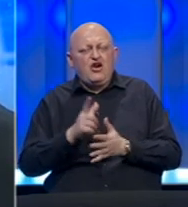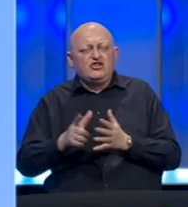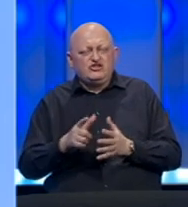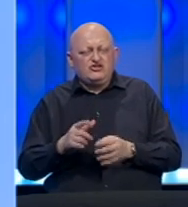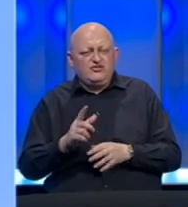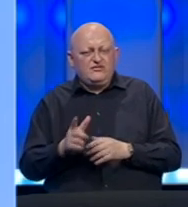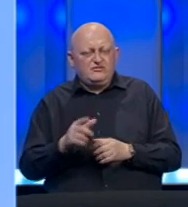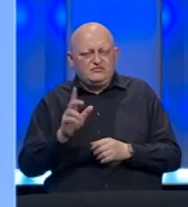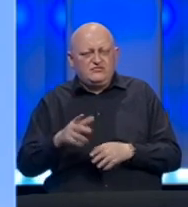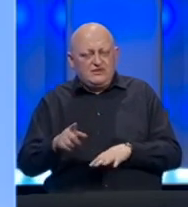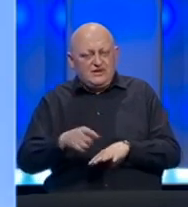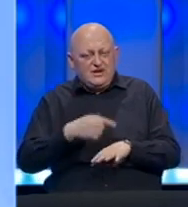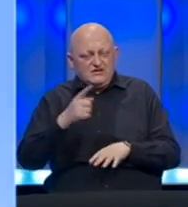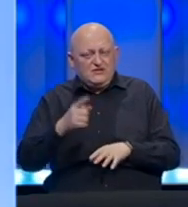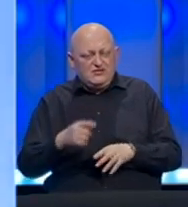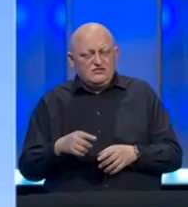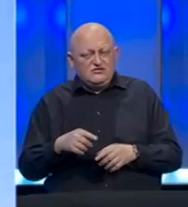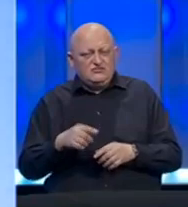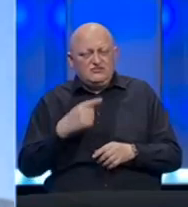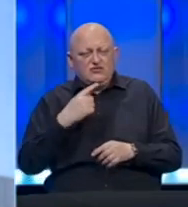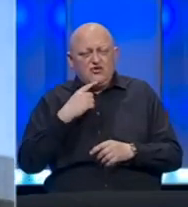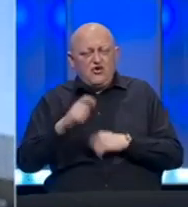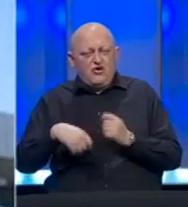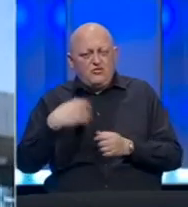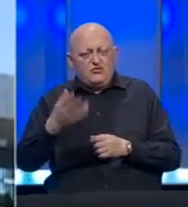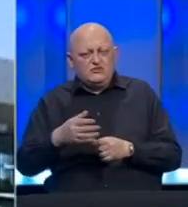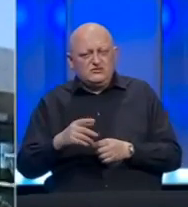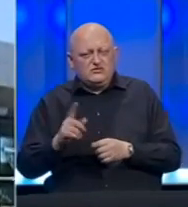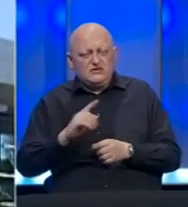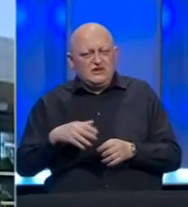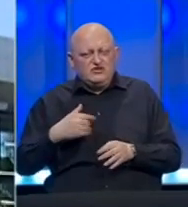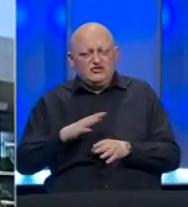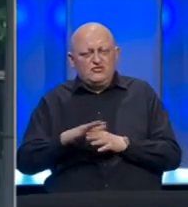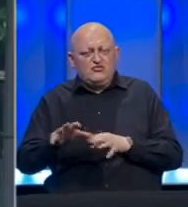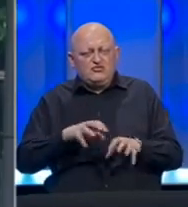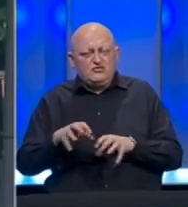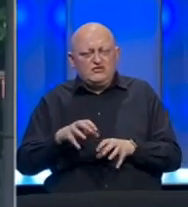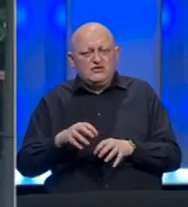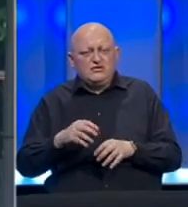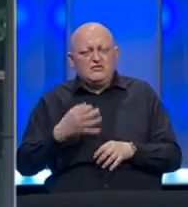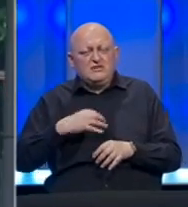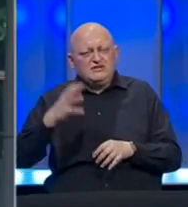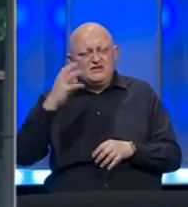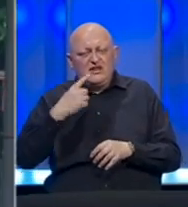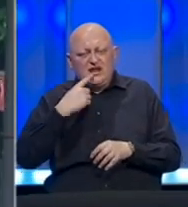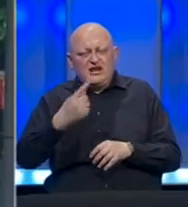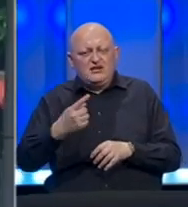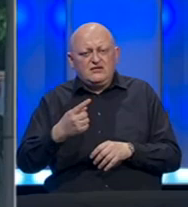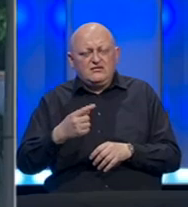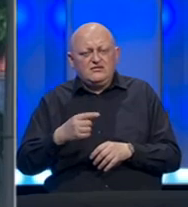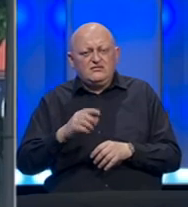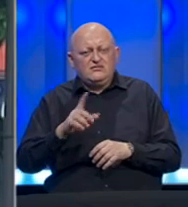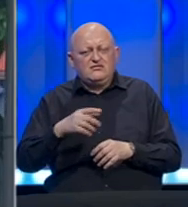vrijeme. Nastavili se ovakav trend u kojem poslodavci dalje neće otpuštati radnike, premijer Višković najavljuje isplatu